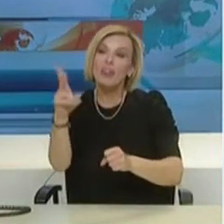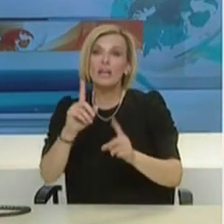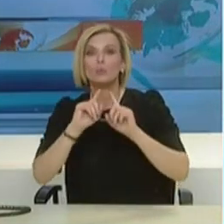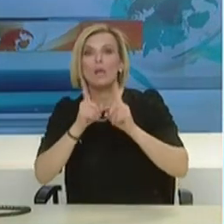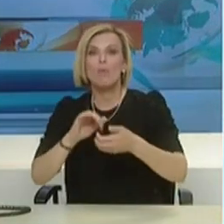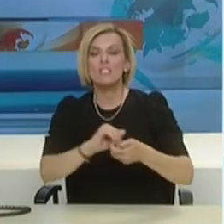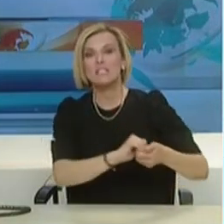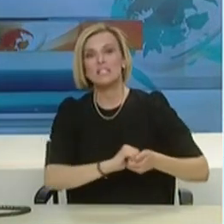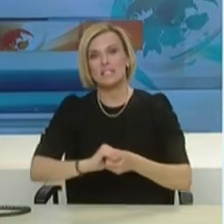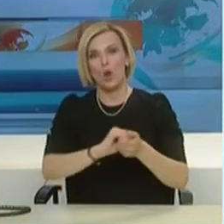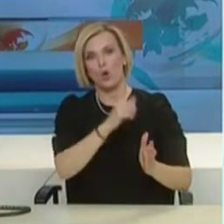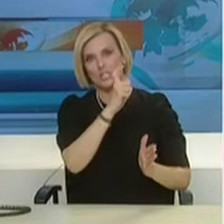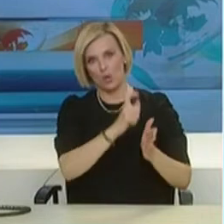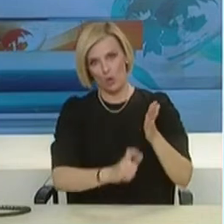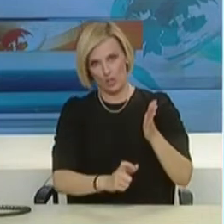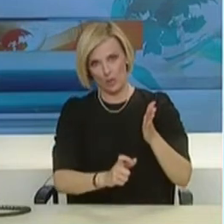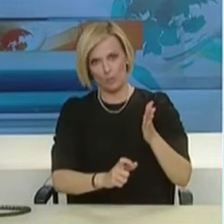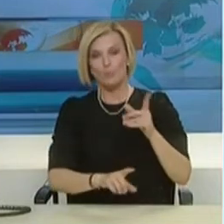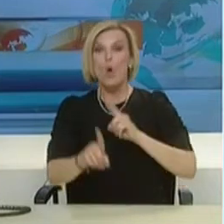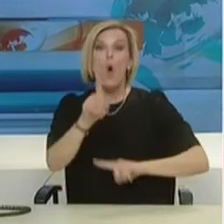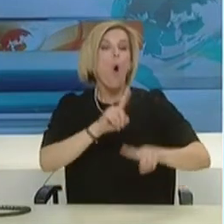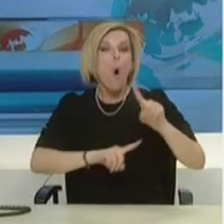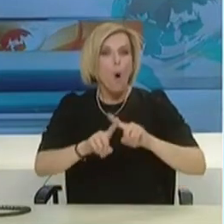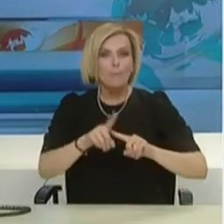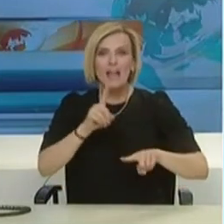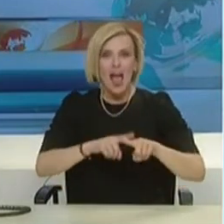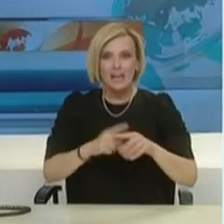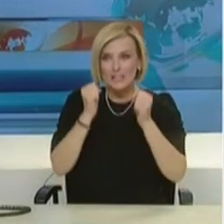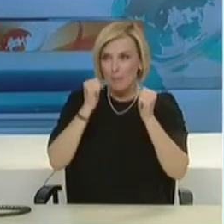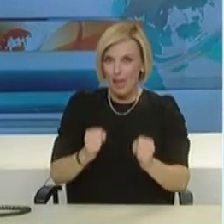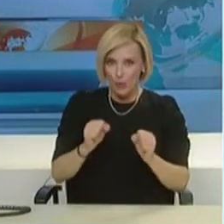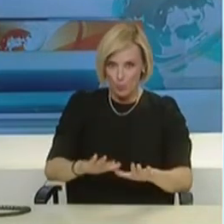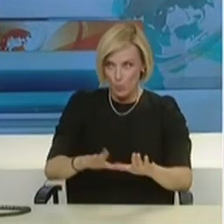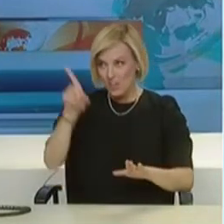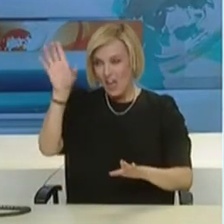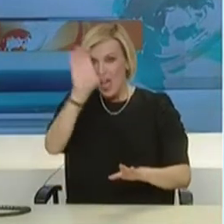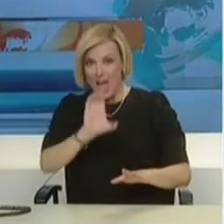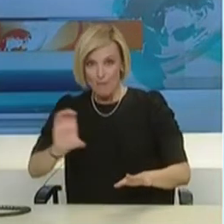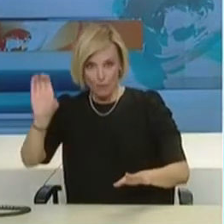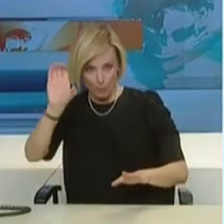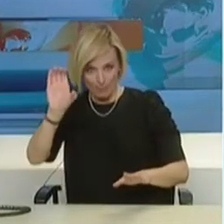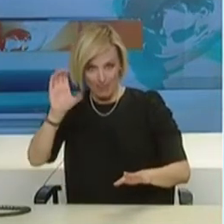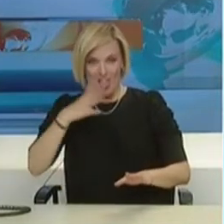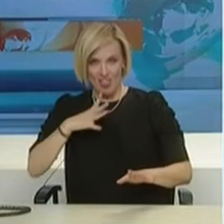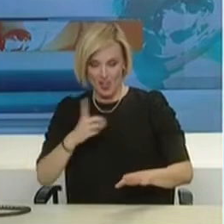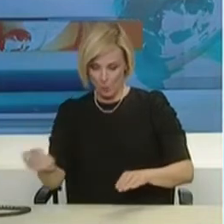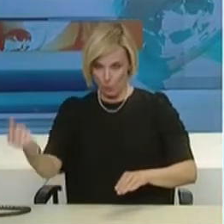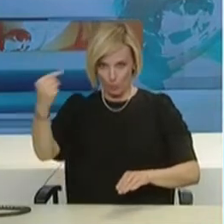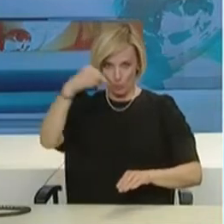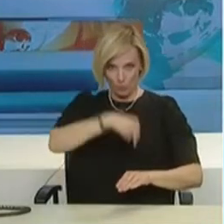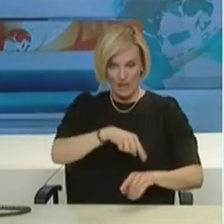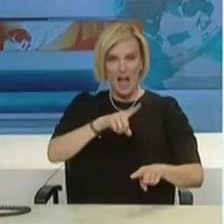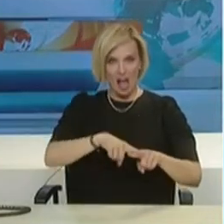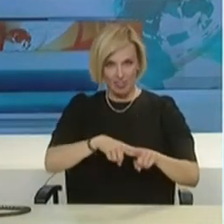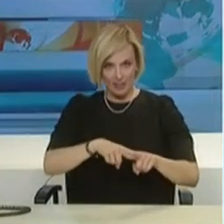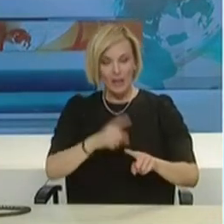Επίσης υπενθυμίζουμε ότι όσοι Έλληνες επιστρέφουν στη χώρα είναι υποχρεωτικοί η 14ήμερη απομόνωσή τους στον